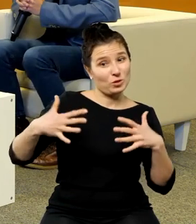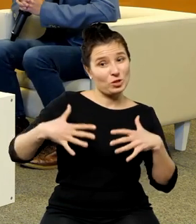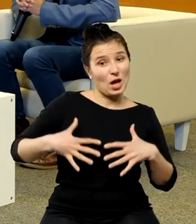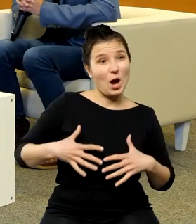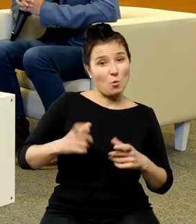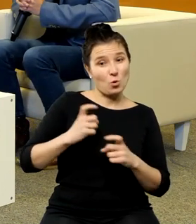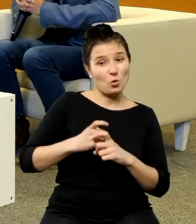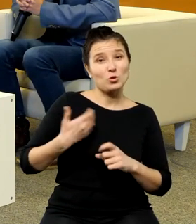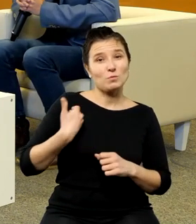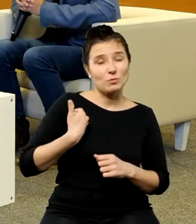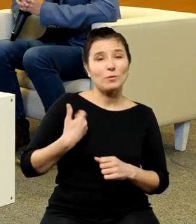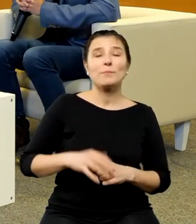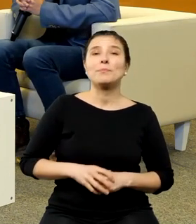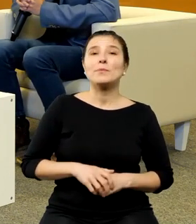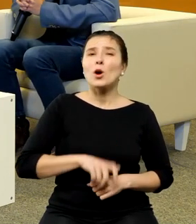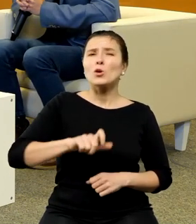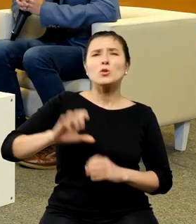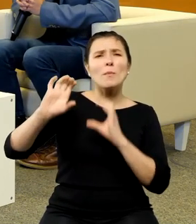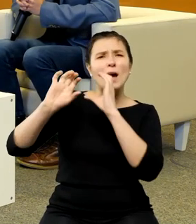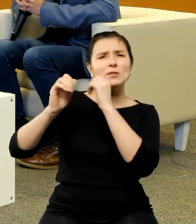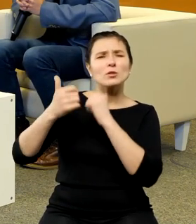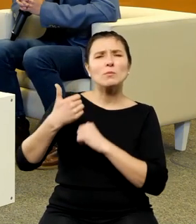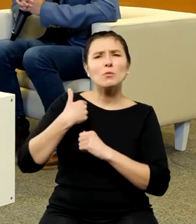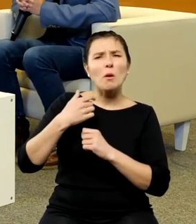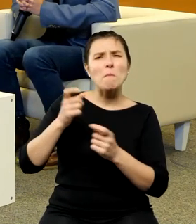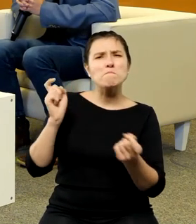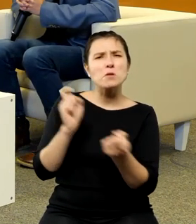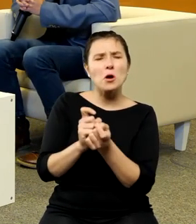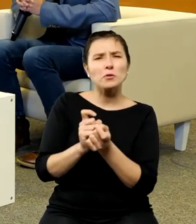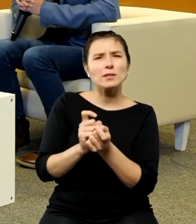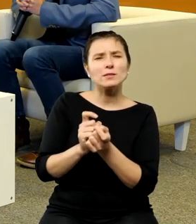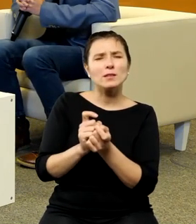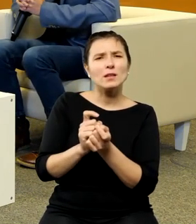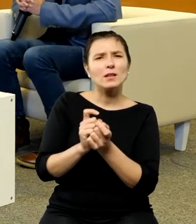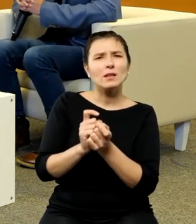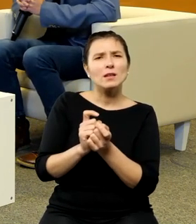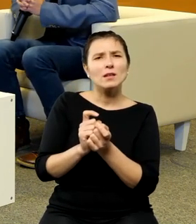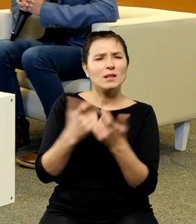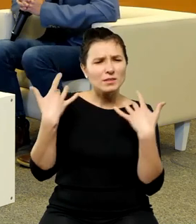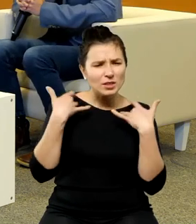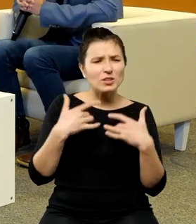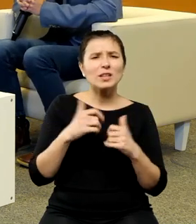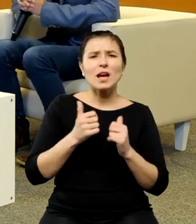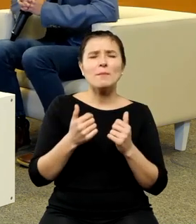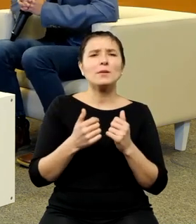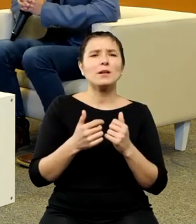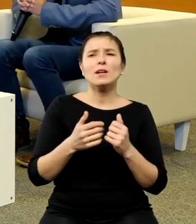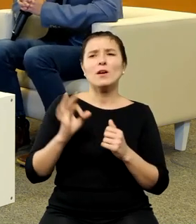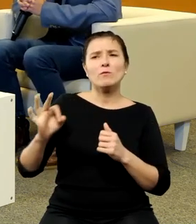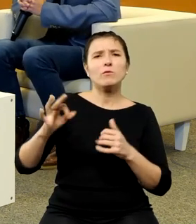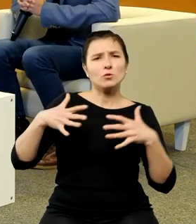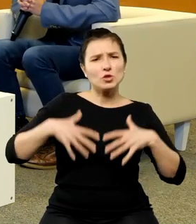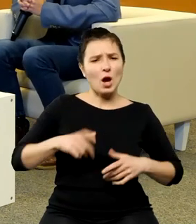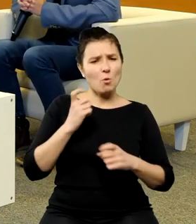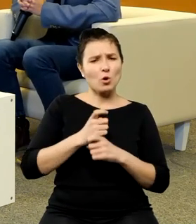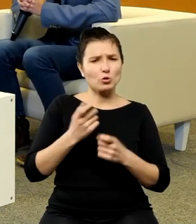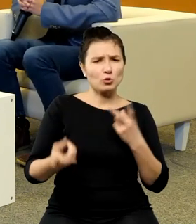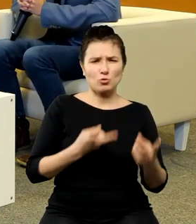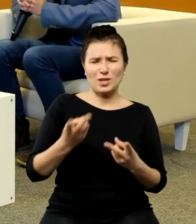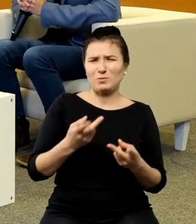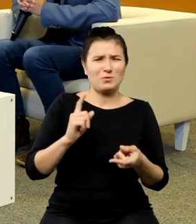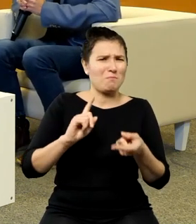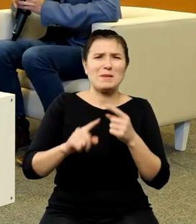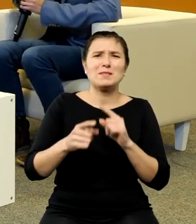przeciw poszukiwaniu i tych szczątków bo to jest bez sensu a